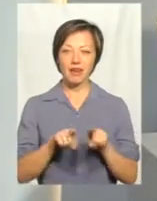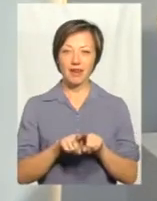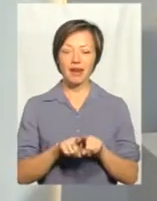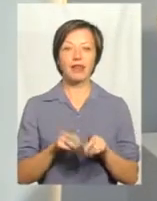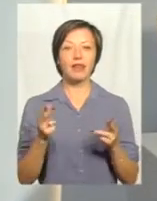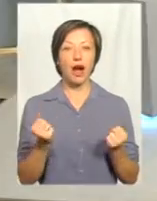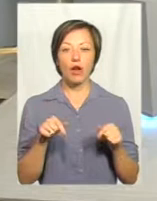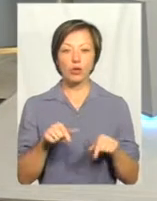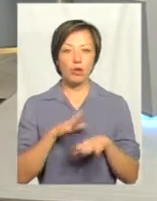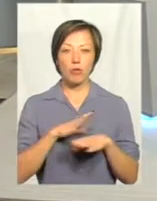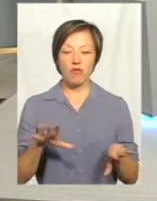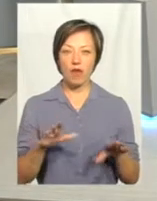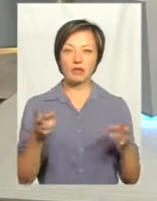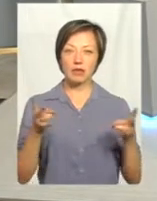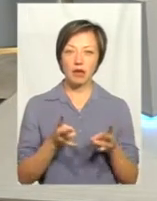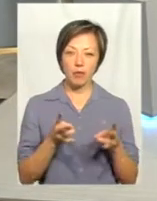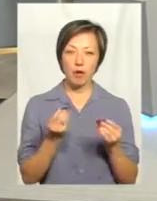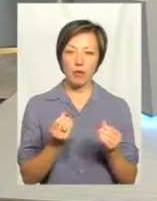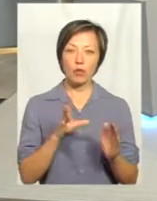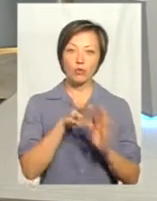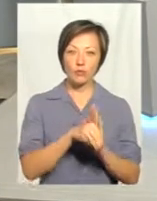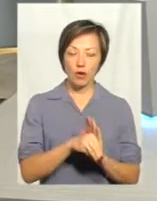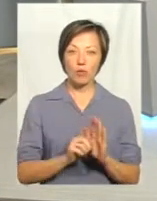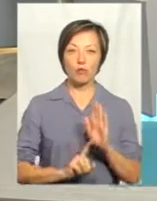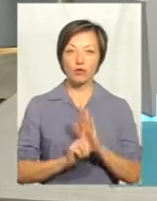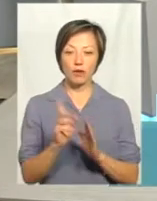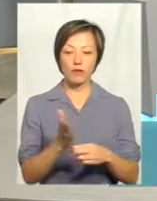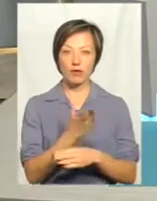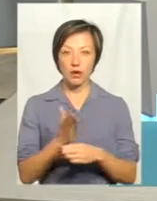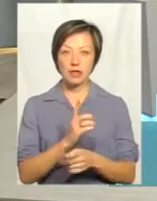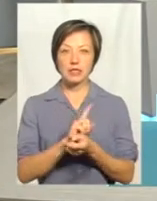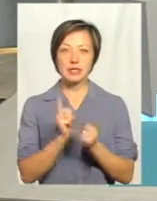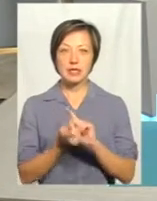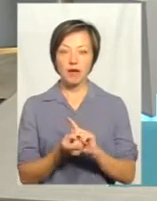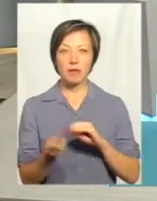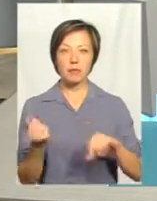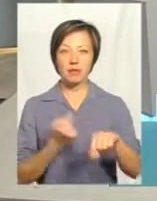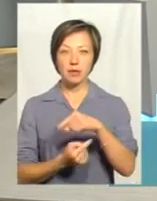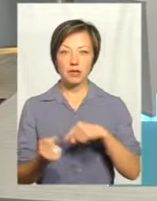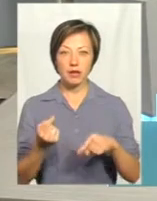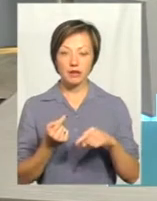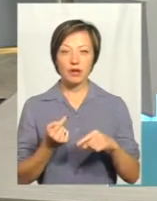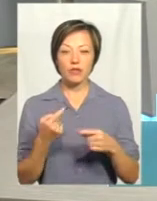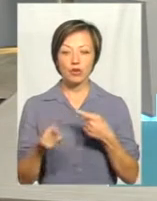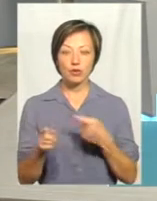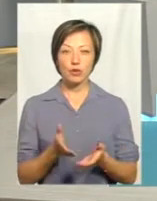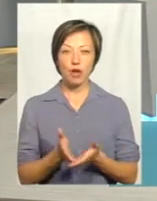хмельницького. Тут не буває купив. Тут треба проінвестував і почав виробляти, і став підприємцем у іншому напрямку. Тому десь